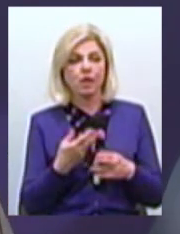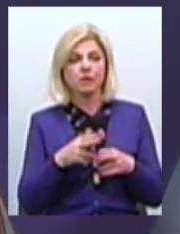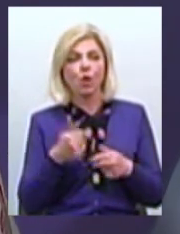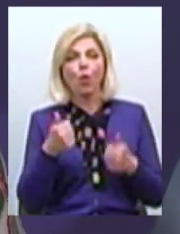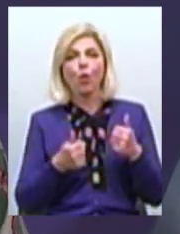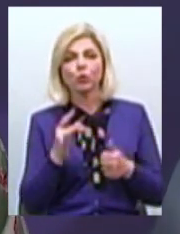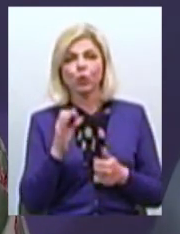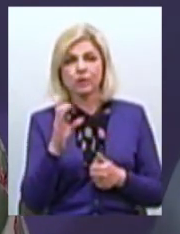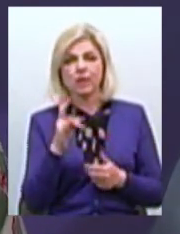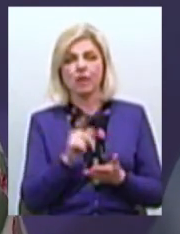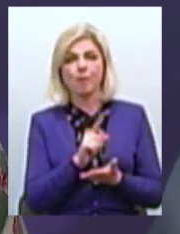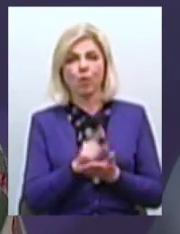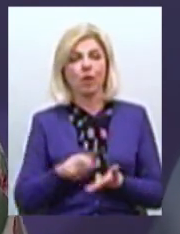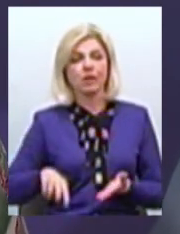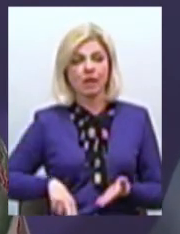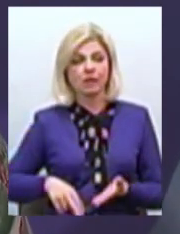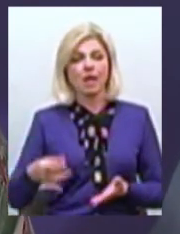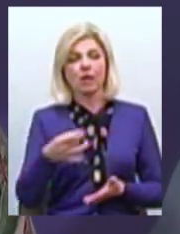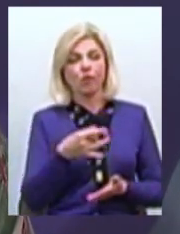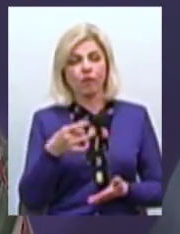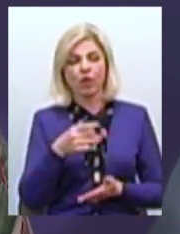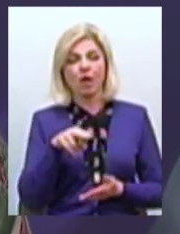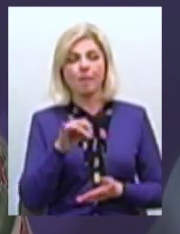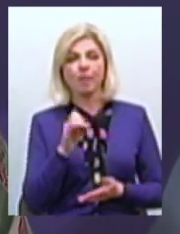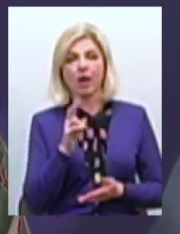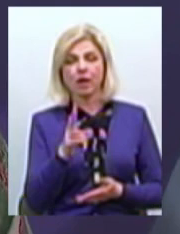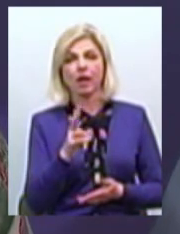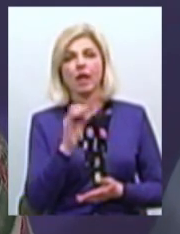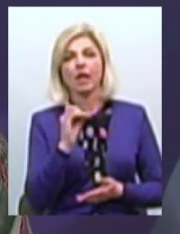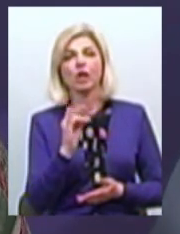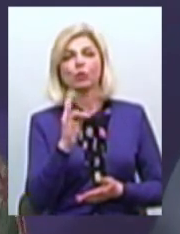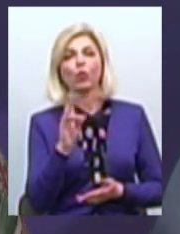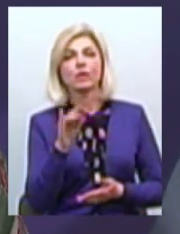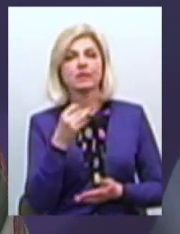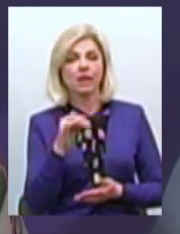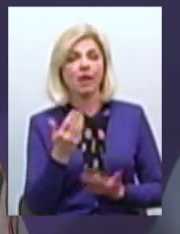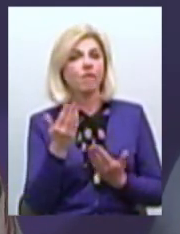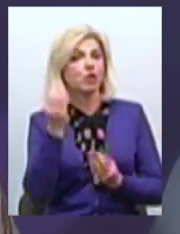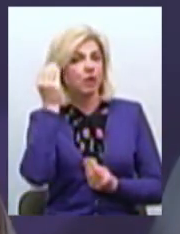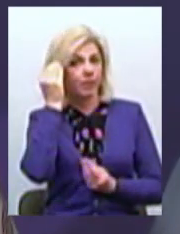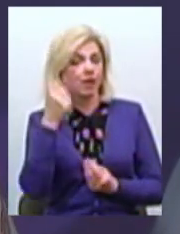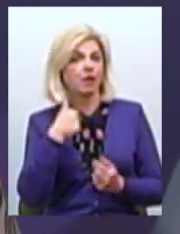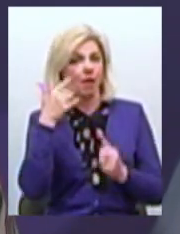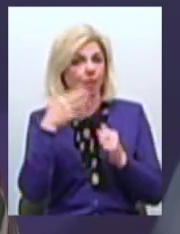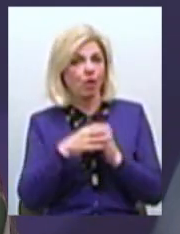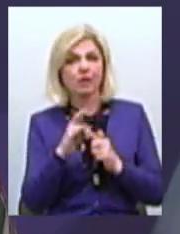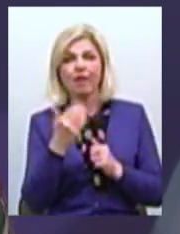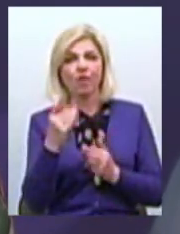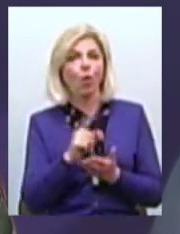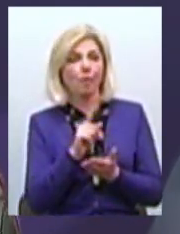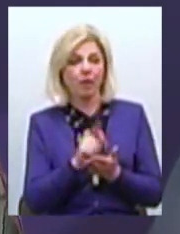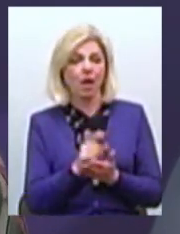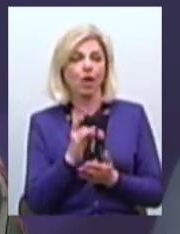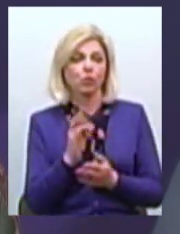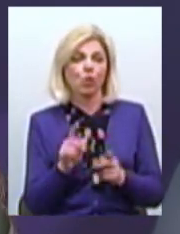посаду директора регіонального ландшафтного парку Телегульський Яка ваша позиція? Я розумію, що це не ваша компетенція Все ж